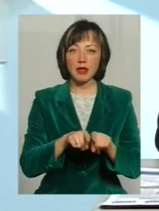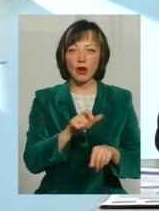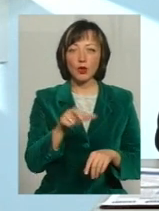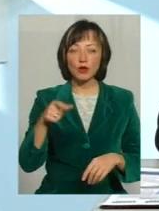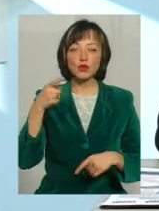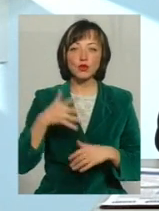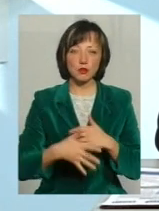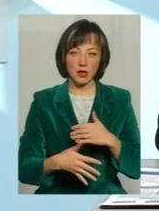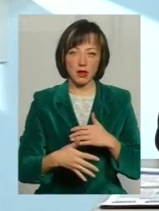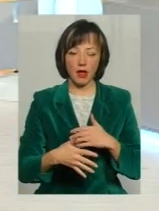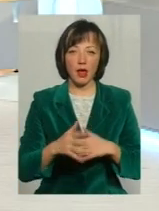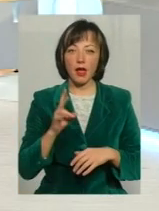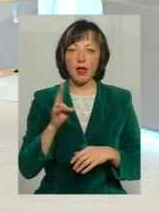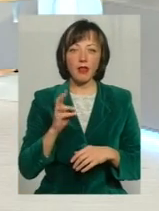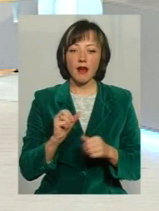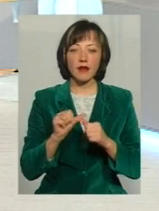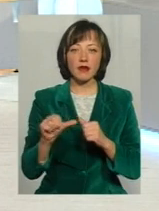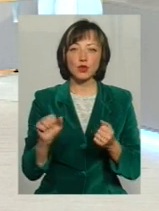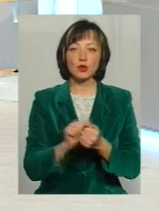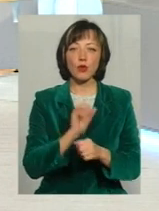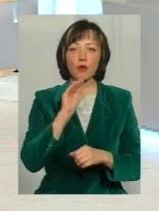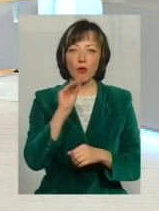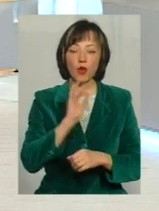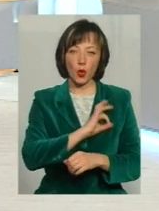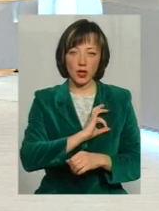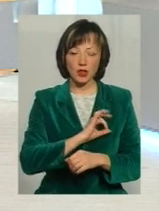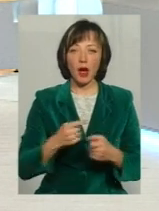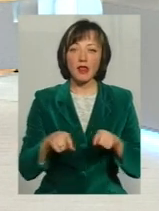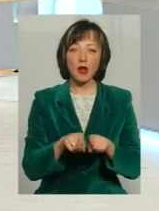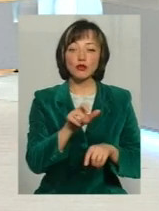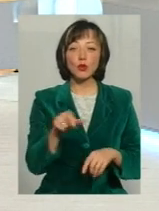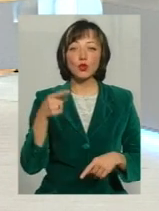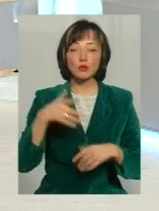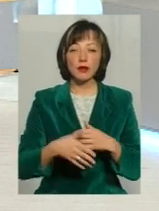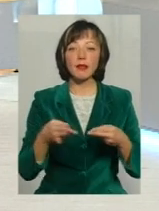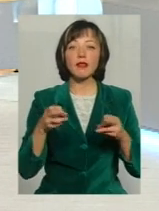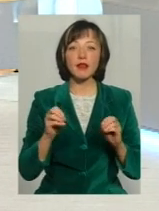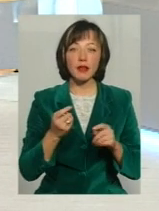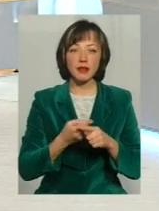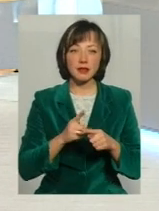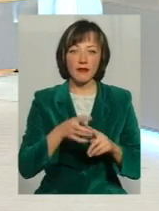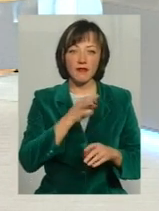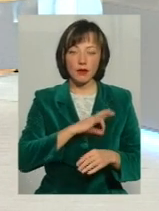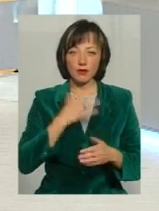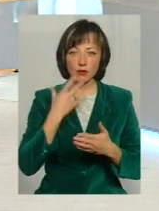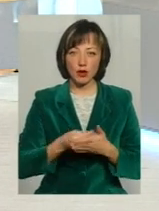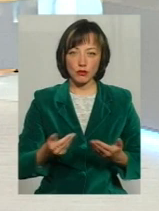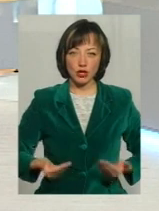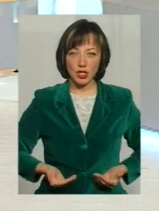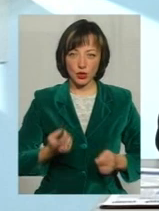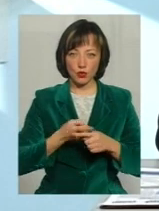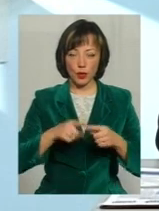зрозуміли Не виключно сухою мовою юридичною, а так, щоб люди розуміли, де цю вона цю формацію використати в своєму житті